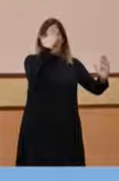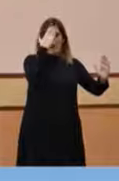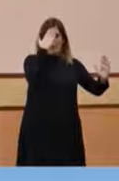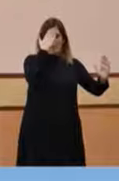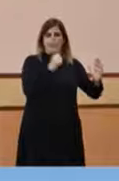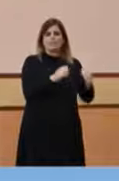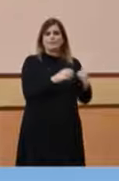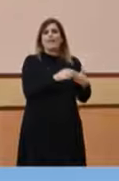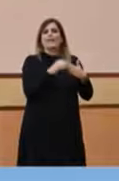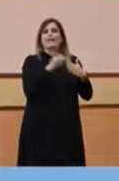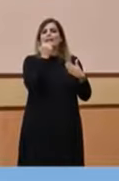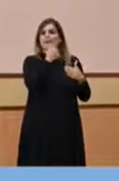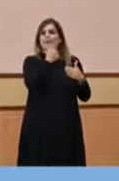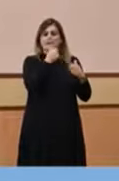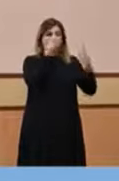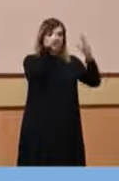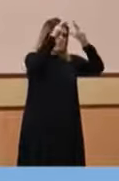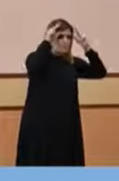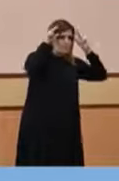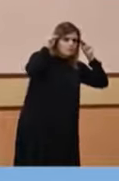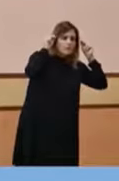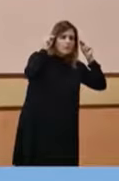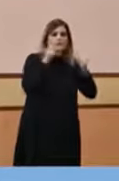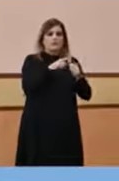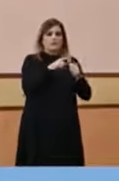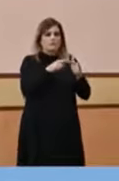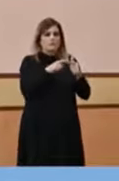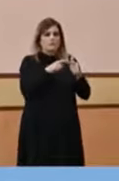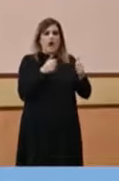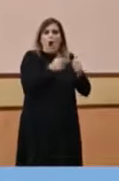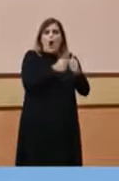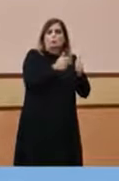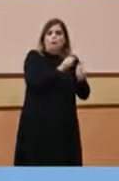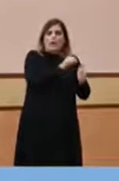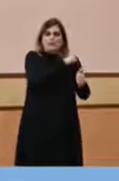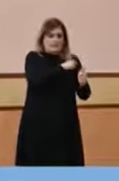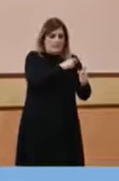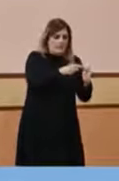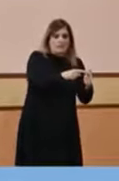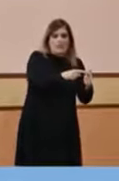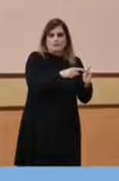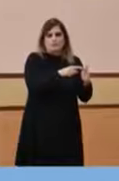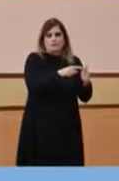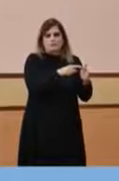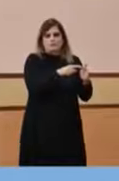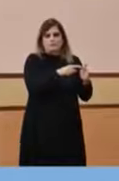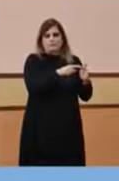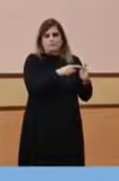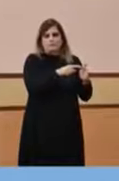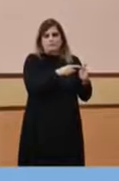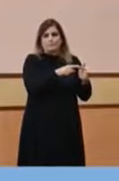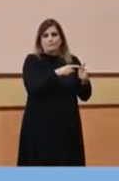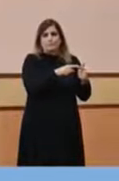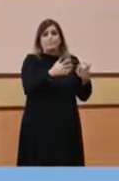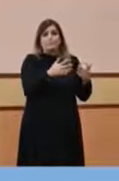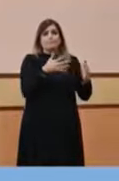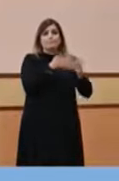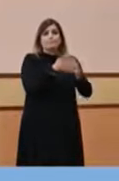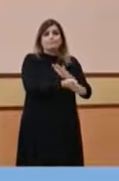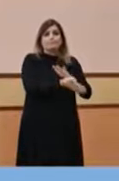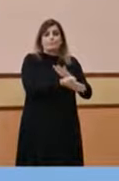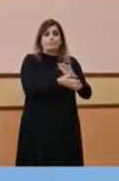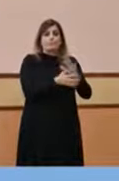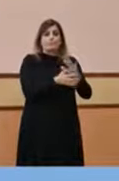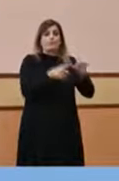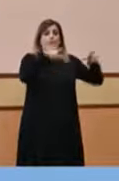liderats pel professional d'infermeria, amb auxiliars de clínica i, d'entrada, l'obertura